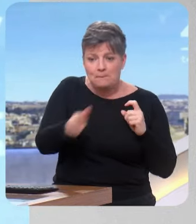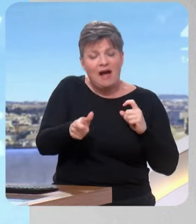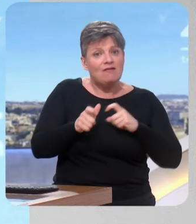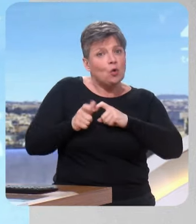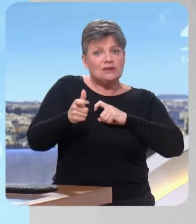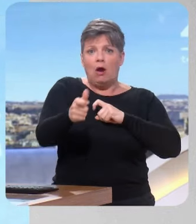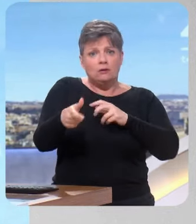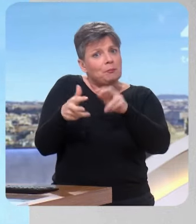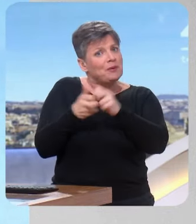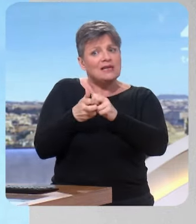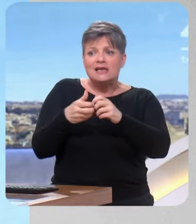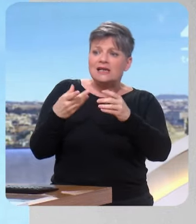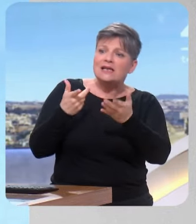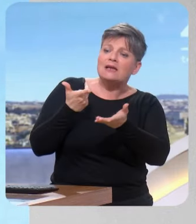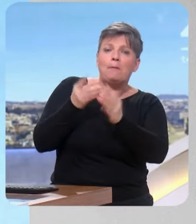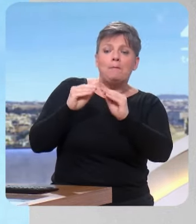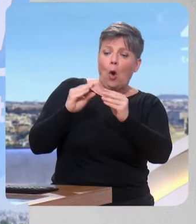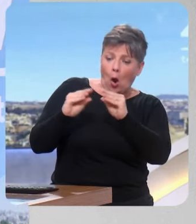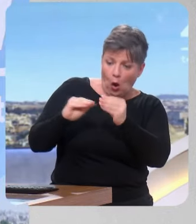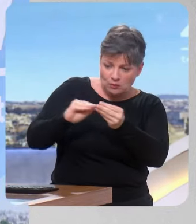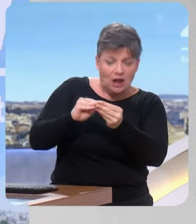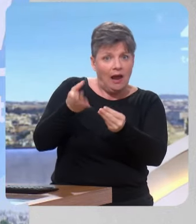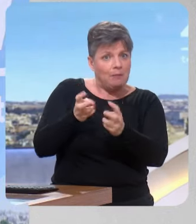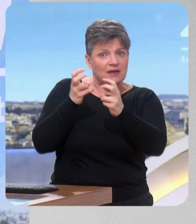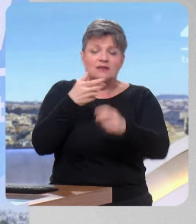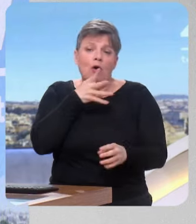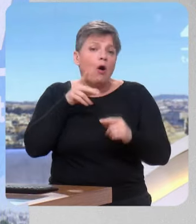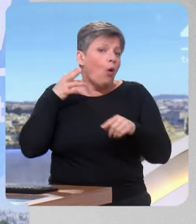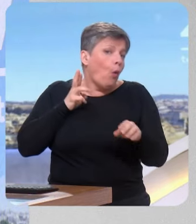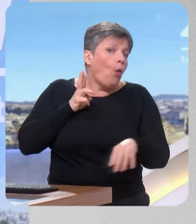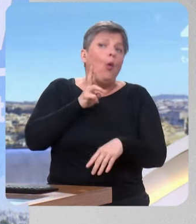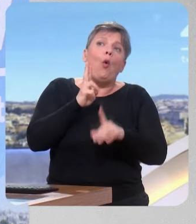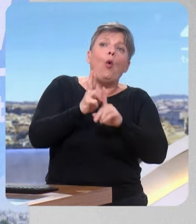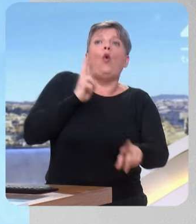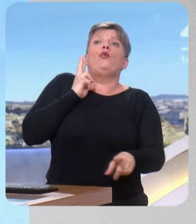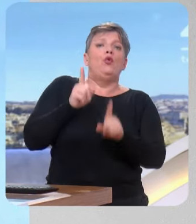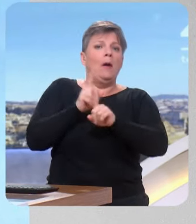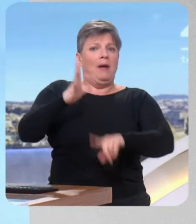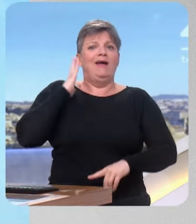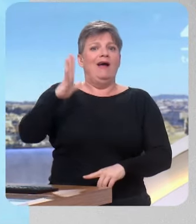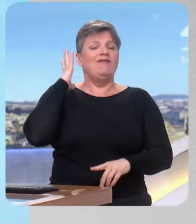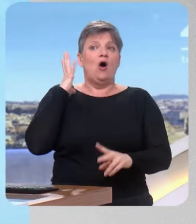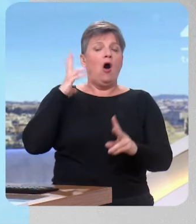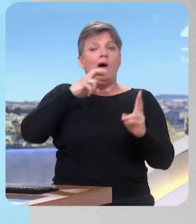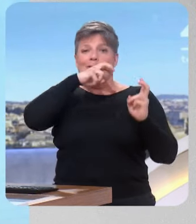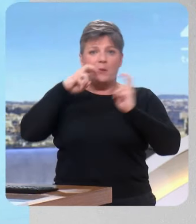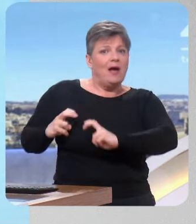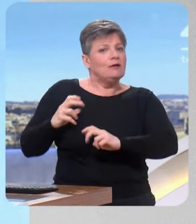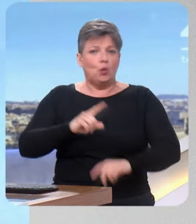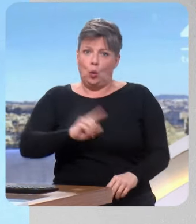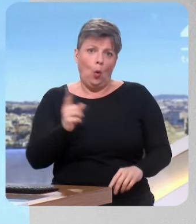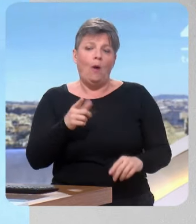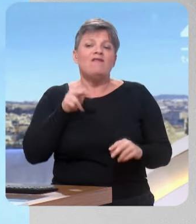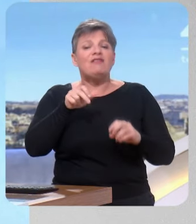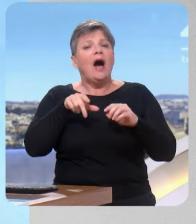ne reviendra jamais à ce qu'on a connu, c'est-à-dire qu'il n aura jamais une déflation de 20 points pour revenir au point de départ d'hier gros, ça va arrêter d'augmenter, mais ça ne pas vraiment baisser. Exactement,